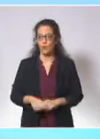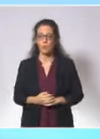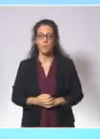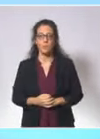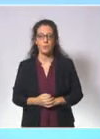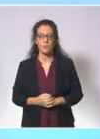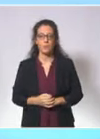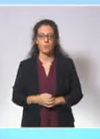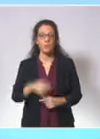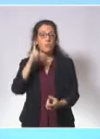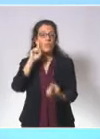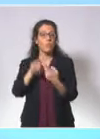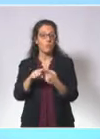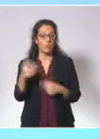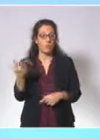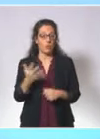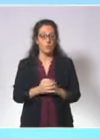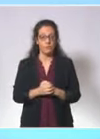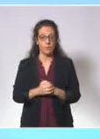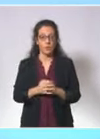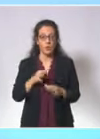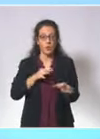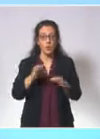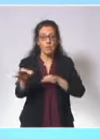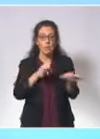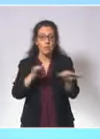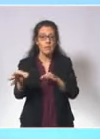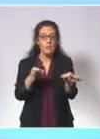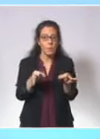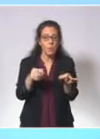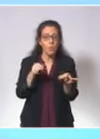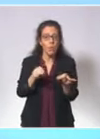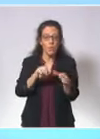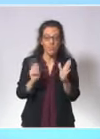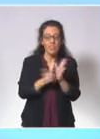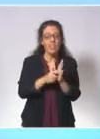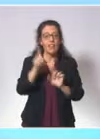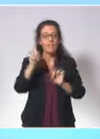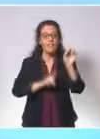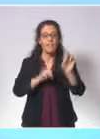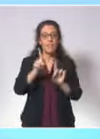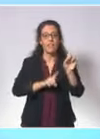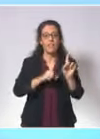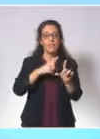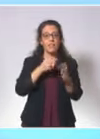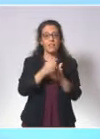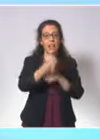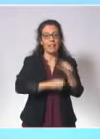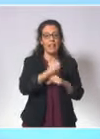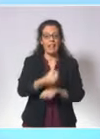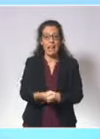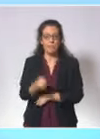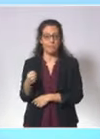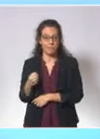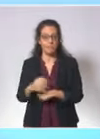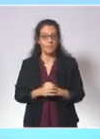limiter au maximum les risques de contamination à l'occasion des fêtes de fin d'année, car cette vague survient